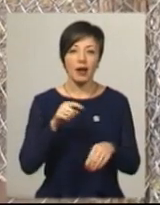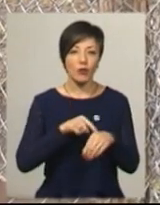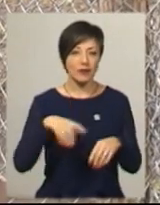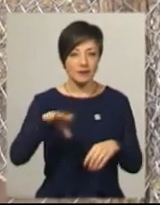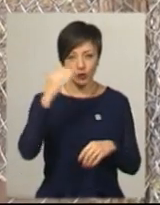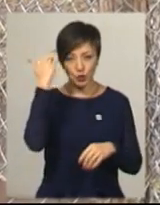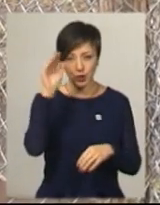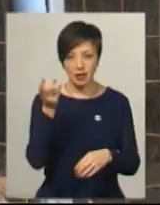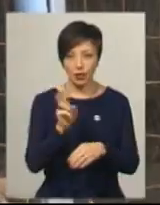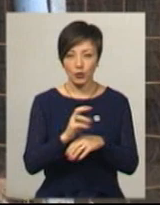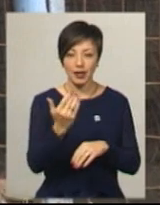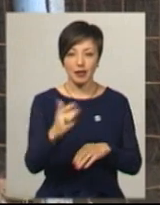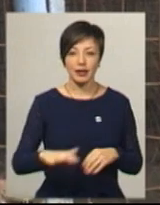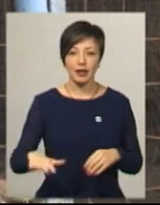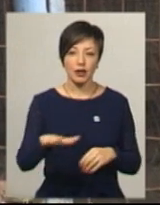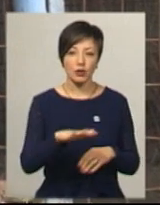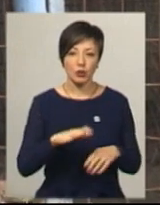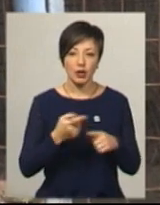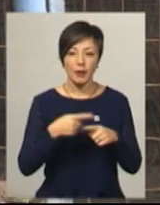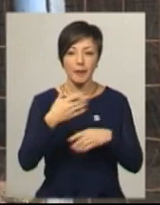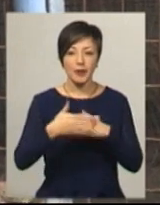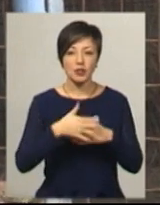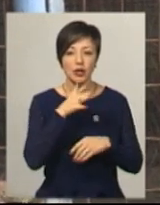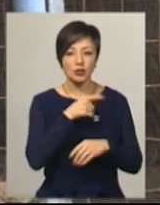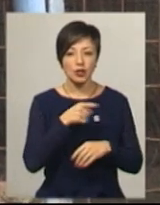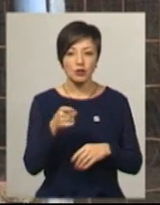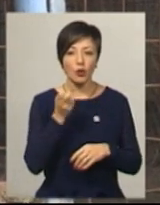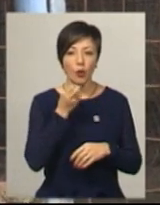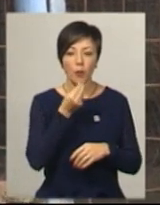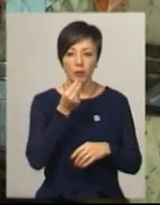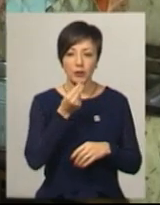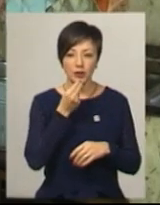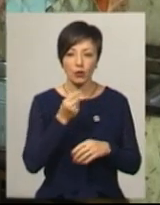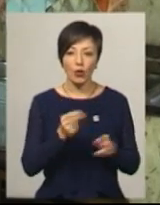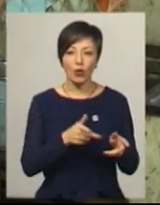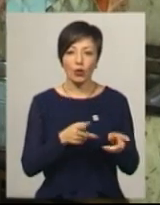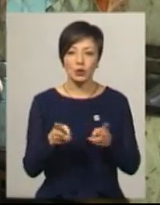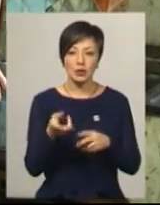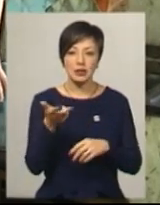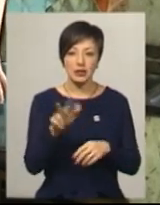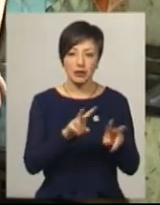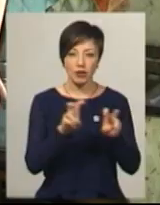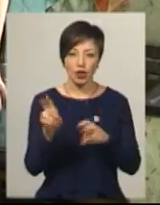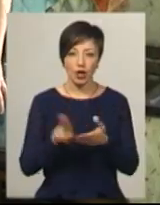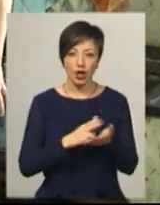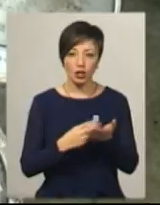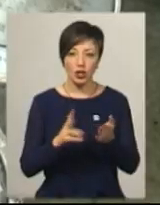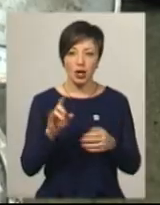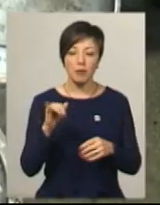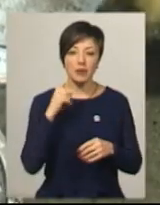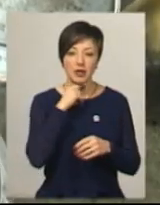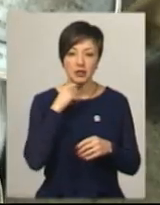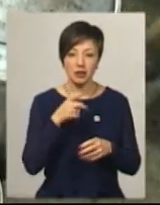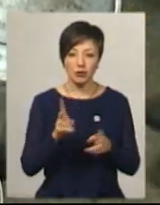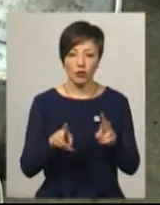чужинців, які заходять на їхню територію. Саме наближається час обіду працівник притулку Ігор готує три види каші та м'ясний бульйон для них.